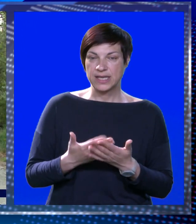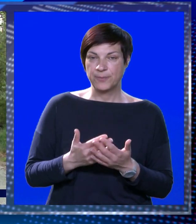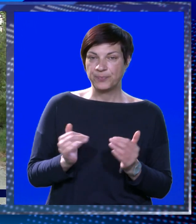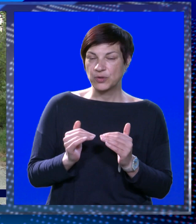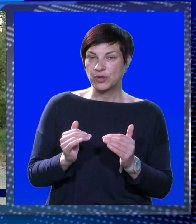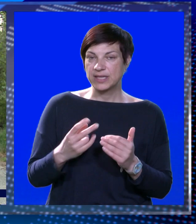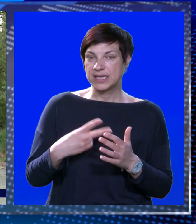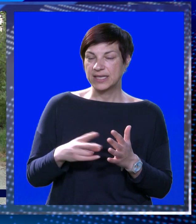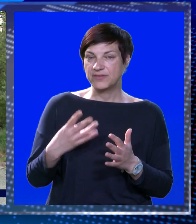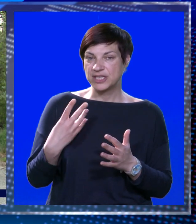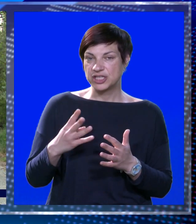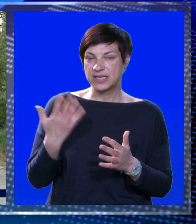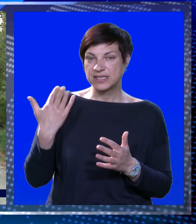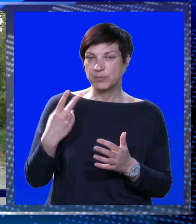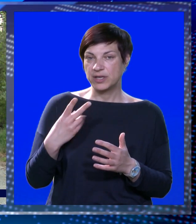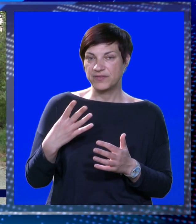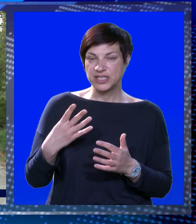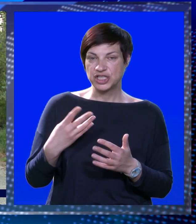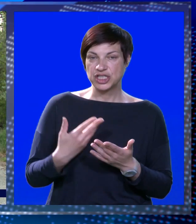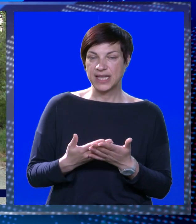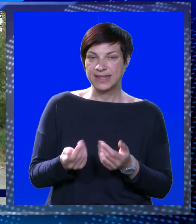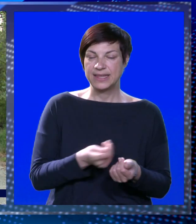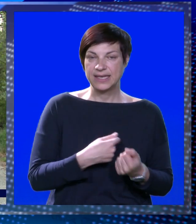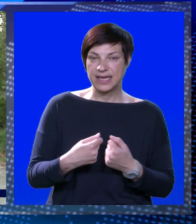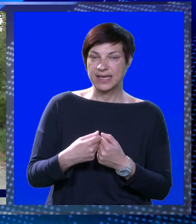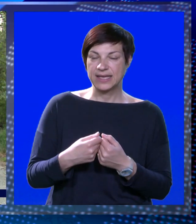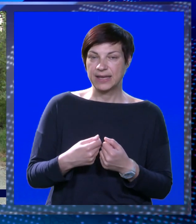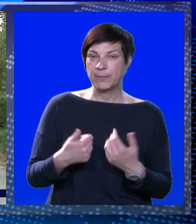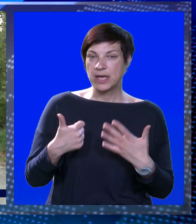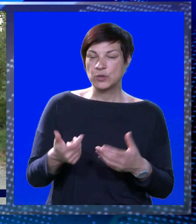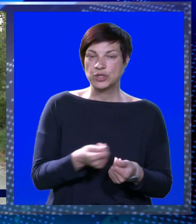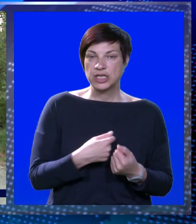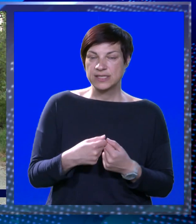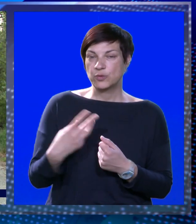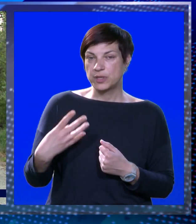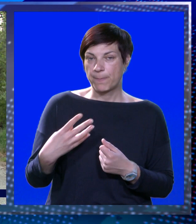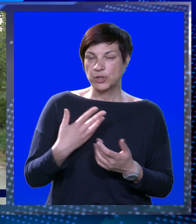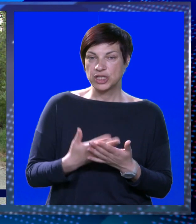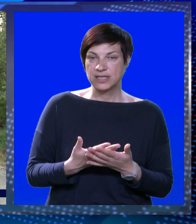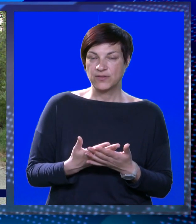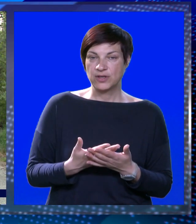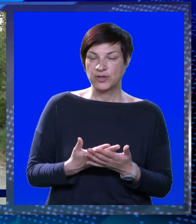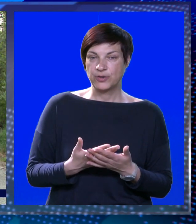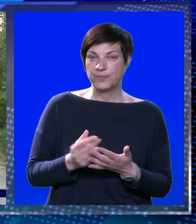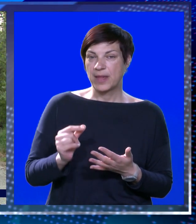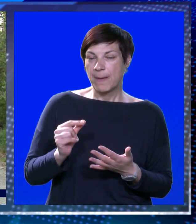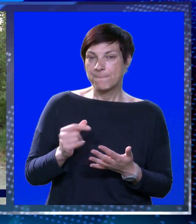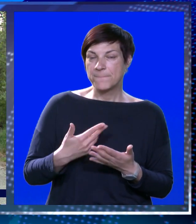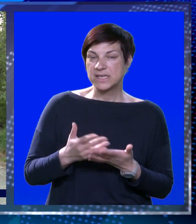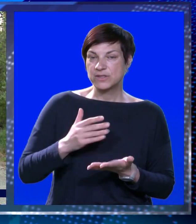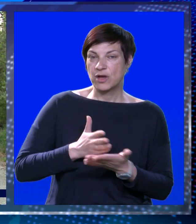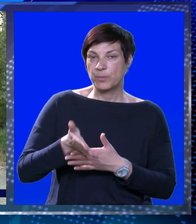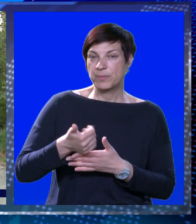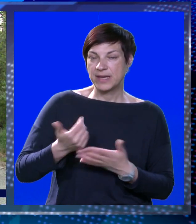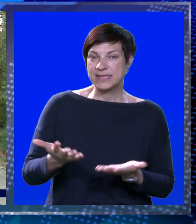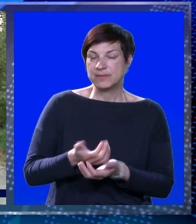U toj kategoriji 2014. godišta je bilo 24 ekipe, smještene na šest skupina po četvero. I evo, malci su, znači, kao